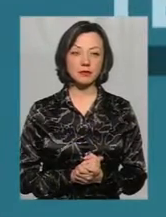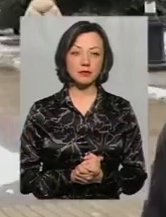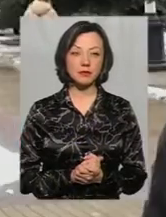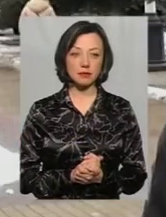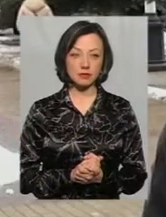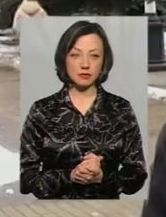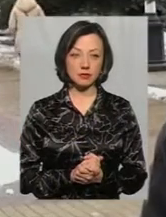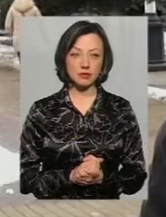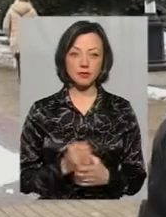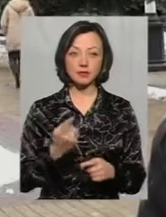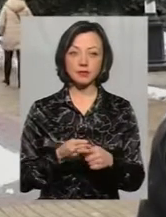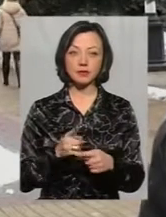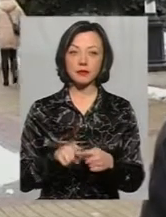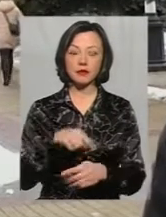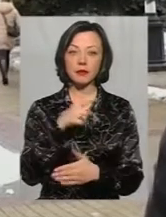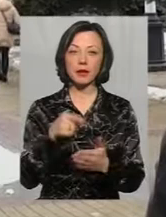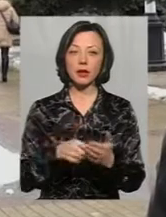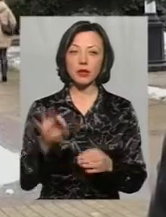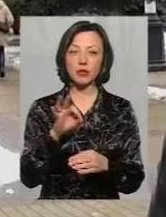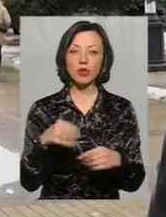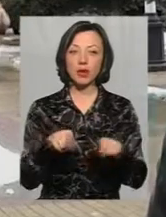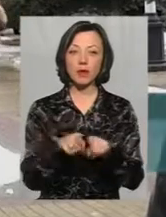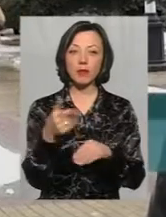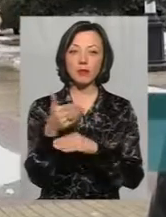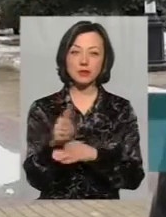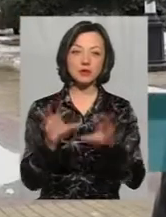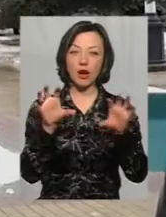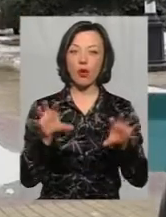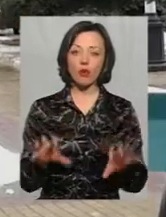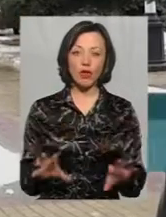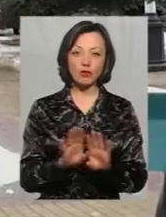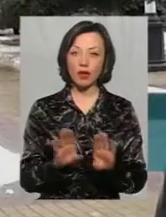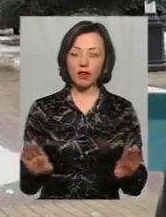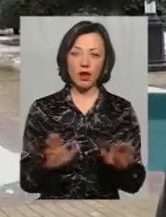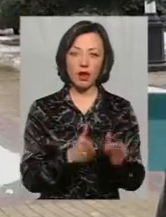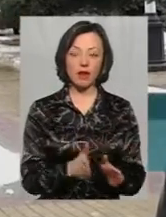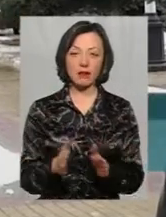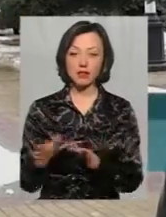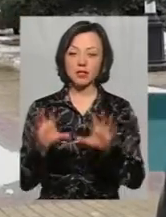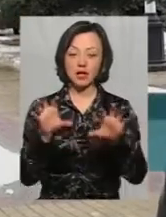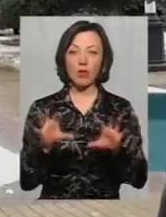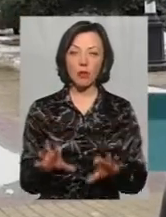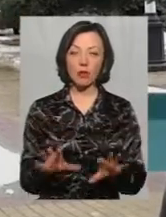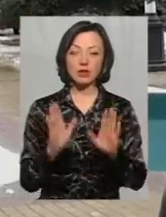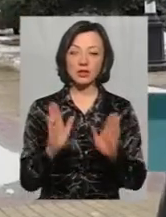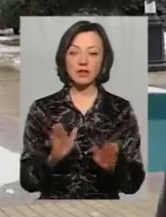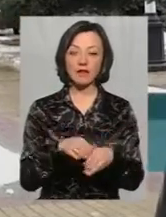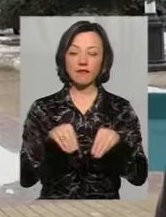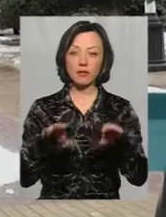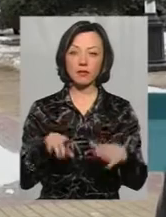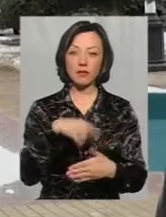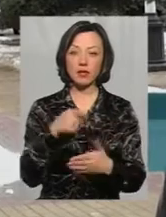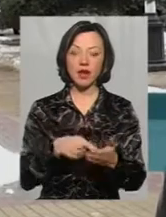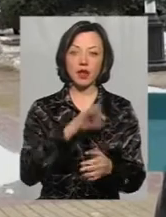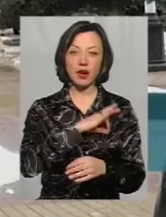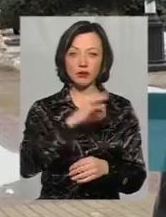Дане питання щодо таких прапорів законодавчо не регламентоване. Законом регулювано лише питання використання